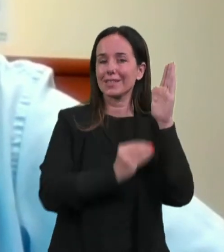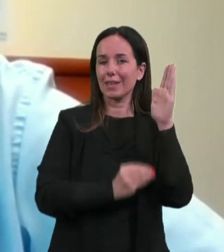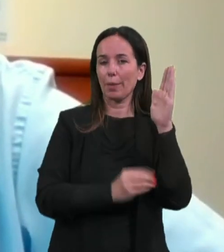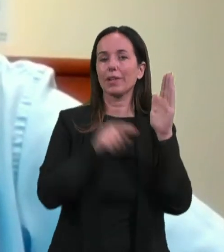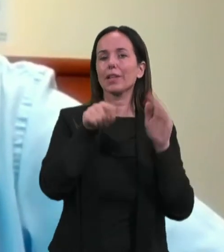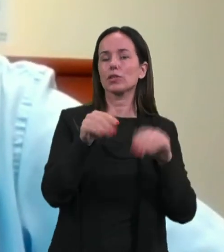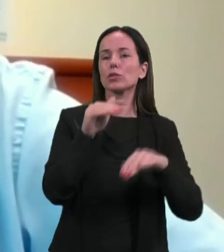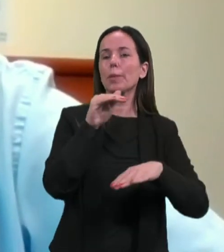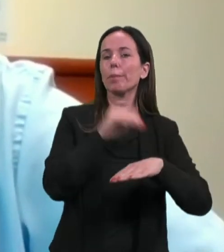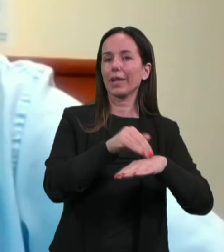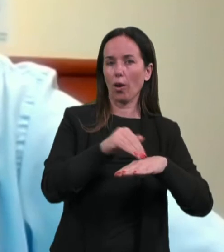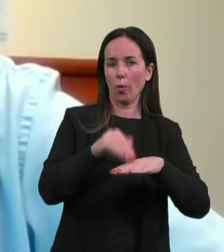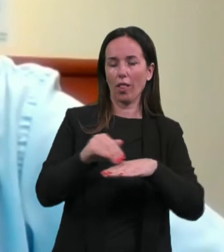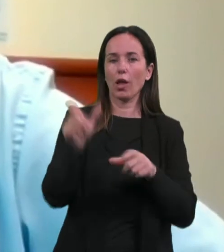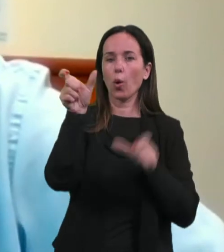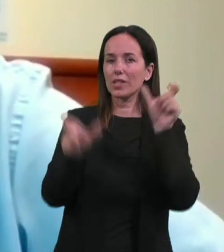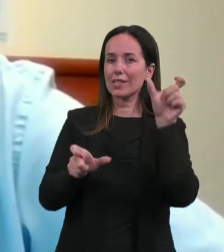ko so se ljudje prijavljali,